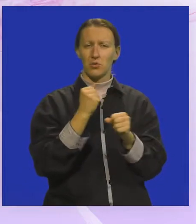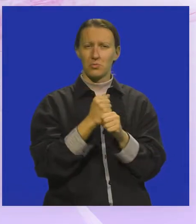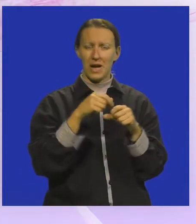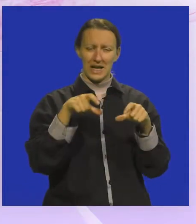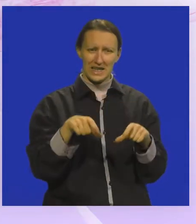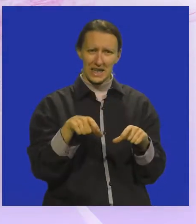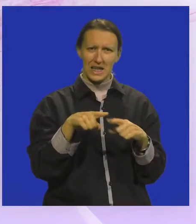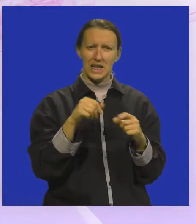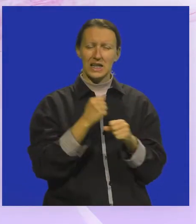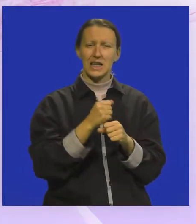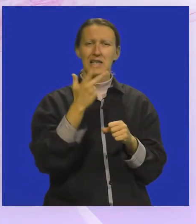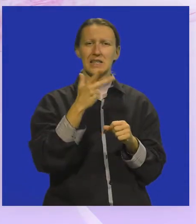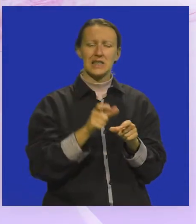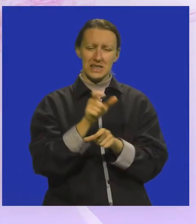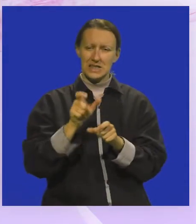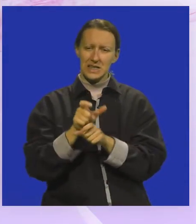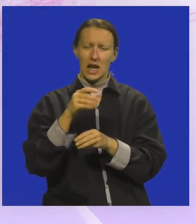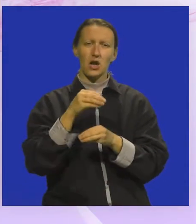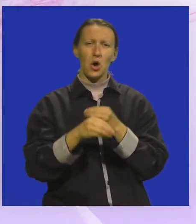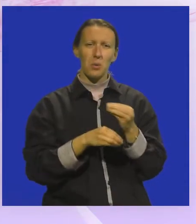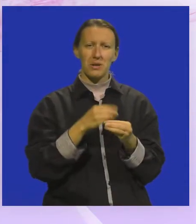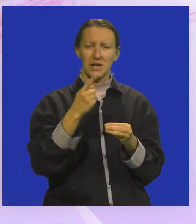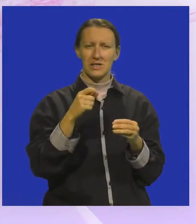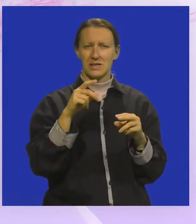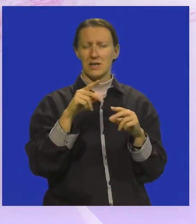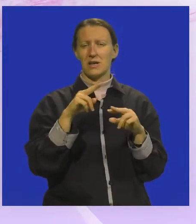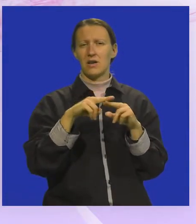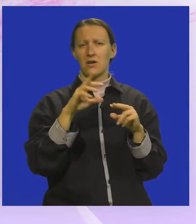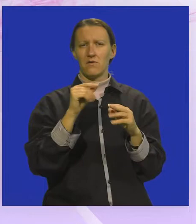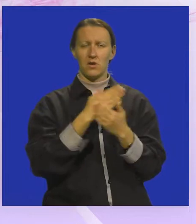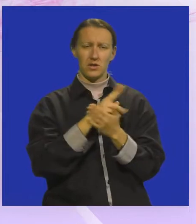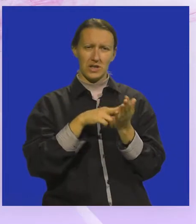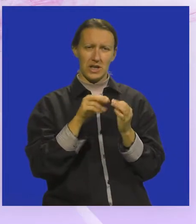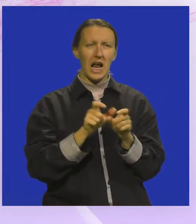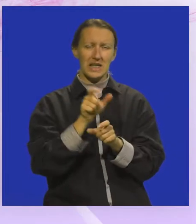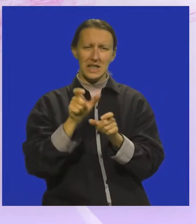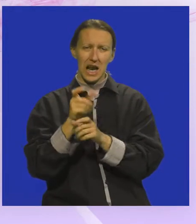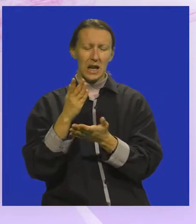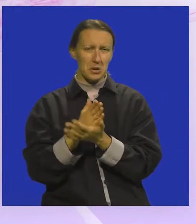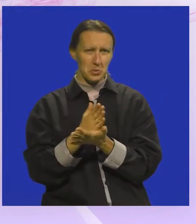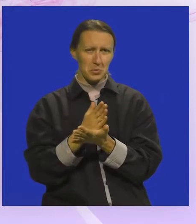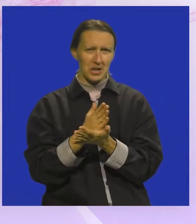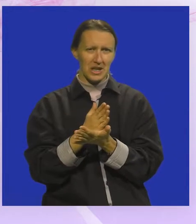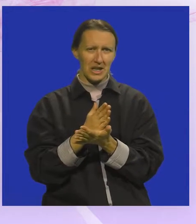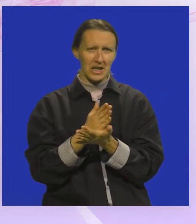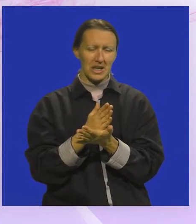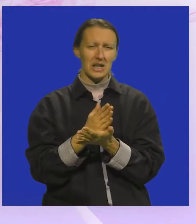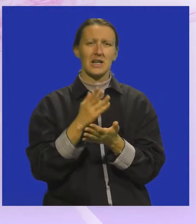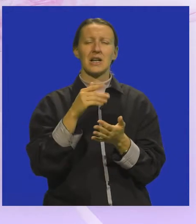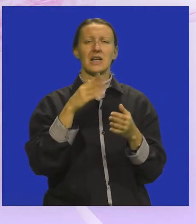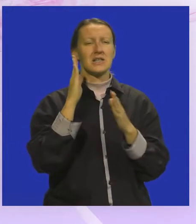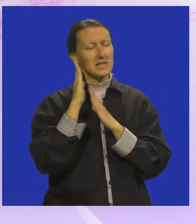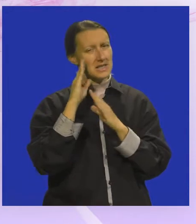trgu, tri zgrade, obitelji Sforcina, zgrade su bile, uglavnom namjena je bila